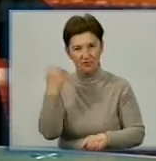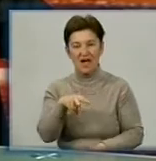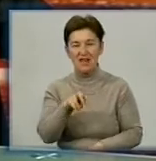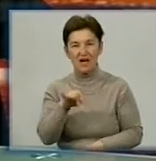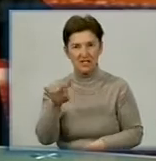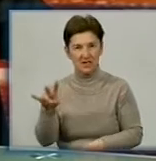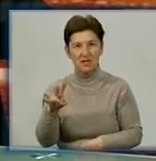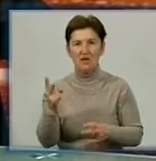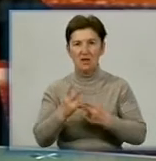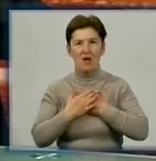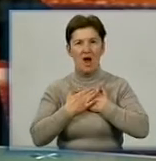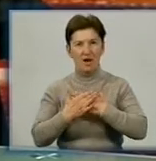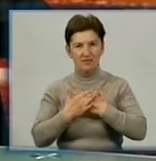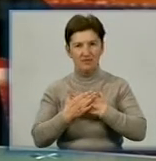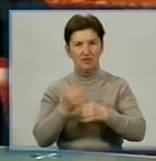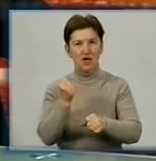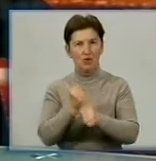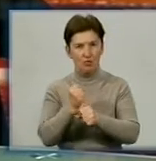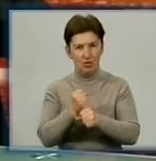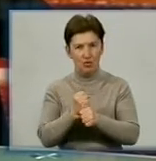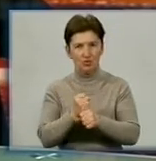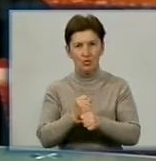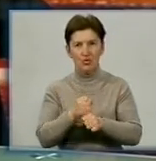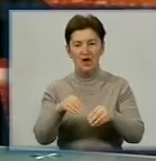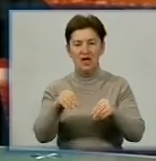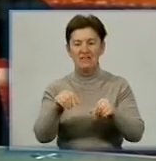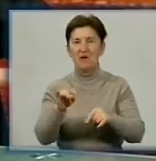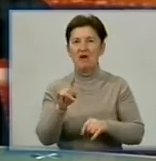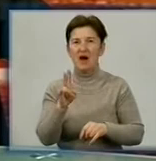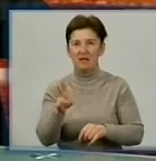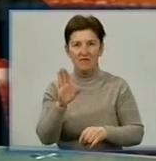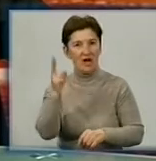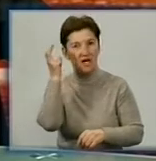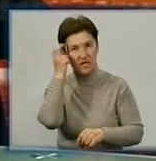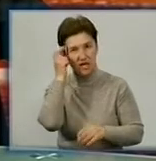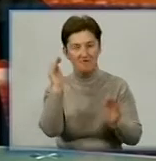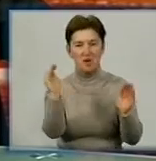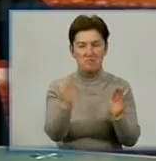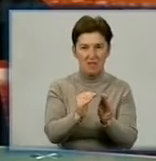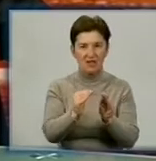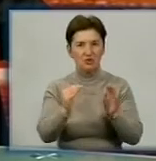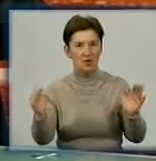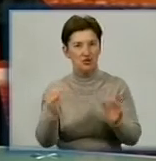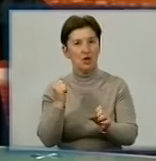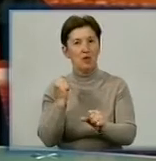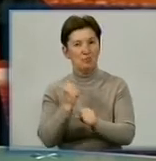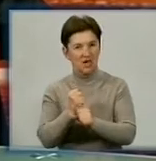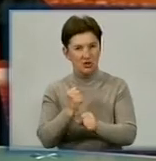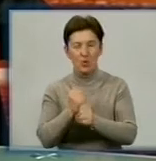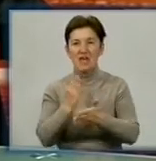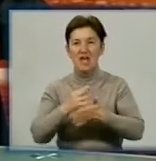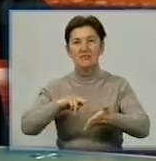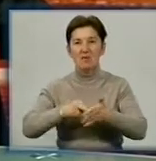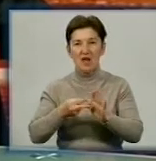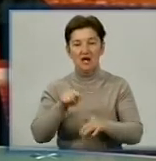активізувати роботу земляцтв. Земляцтво в Києві більш-менш активно працює, я знаю, є певні плани і в